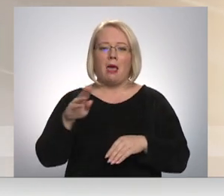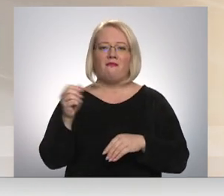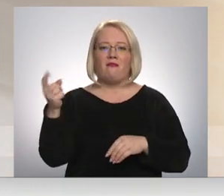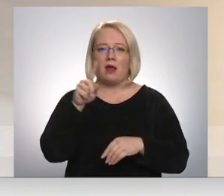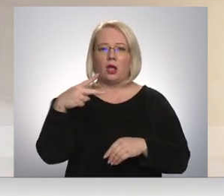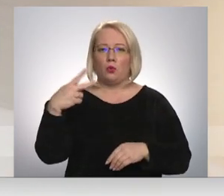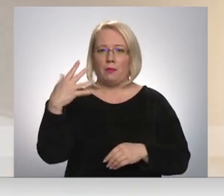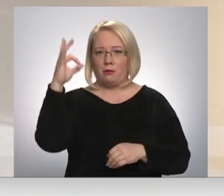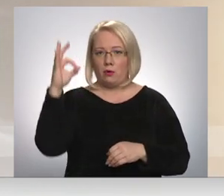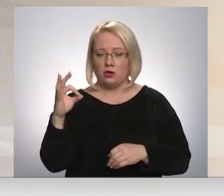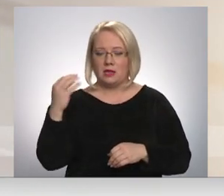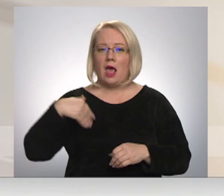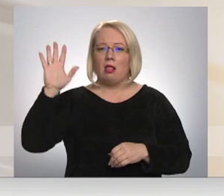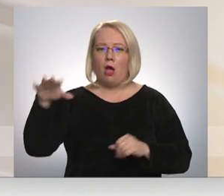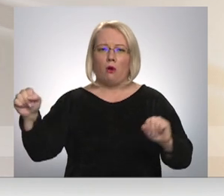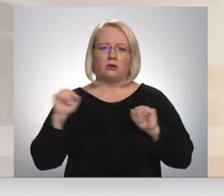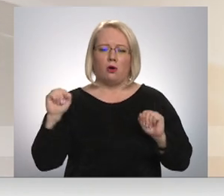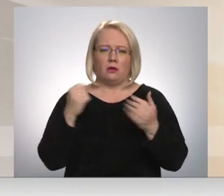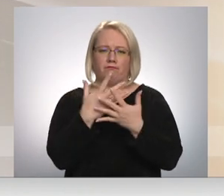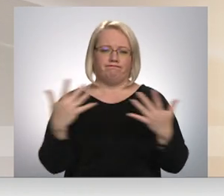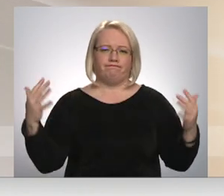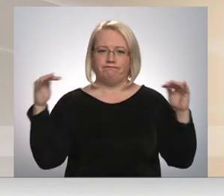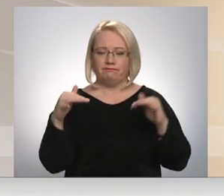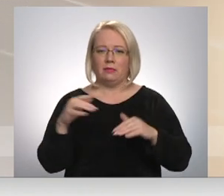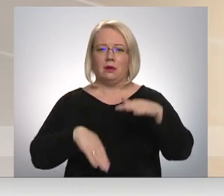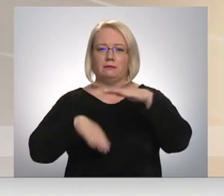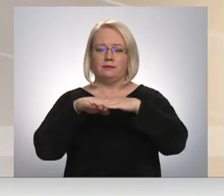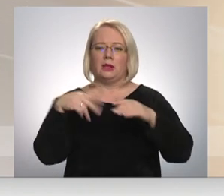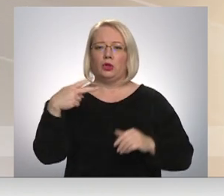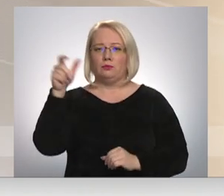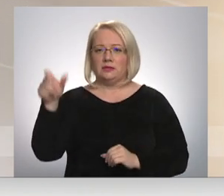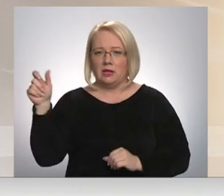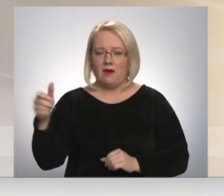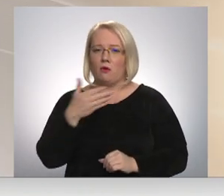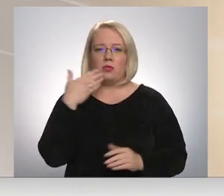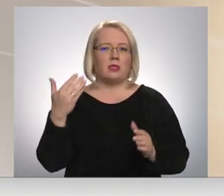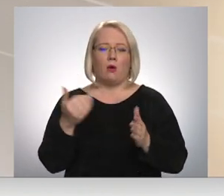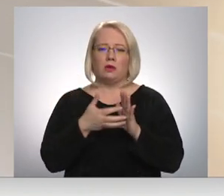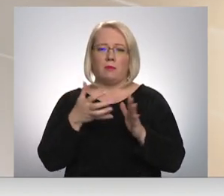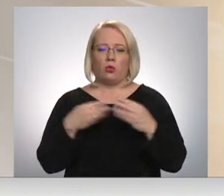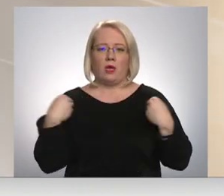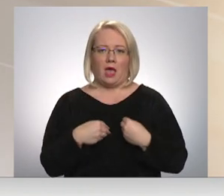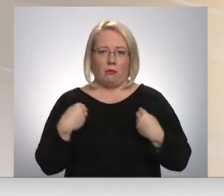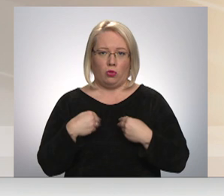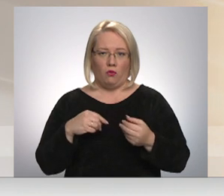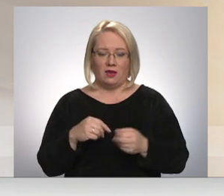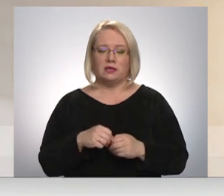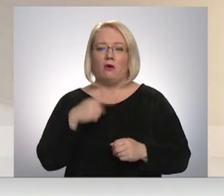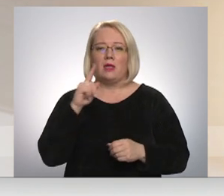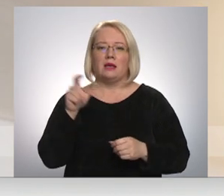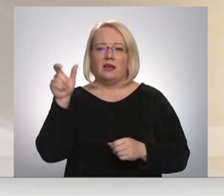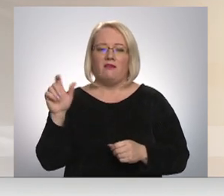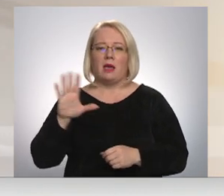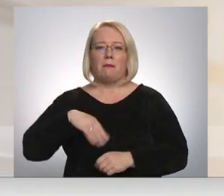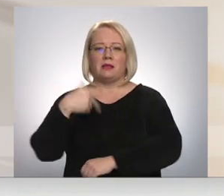Ārtālpās sportot var no dažādām klasēm līdz 20 cilvēkiem un netiek izmantotas ģērbtuvis. Cilvēkiem bez vakcinācijas vai